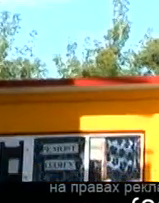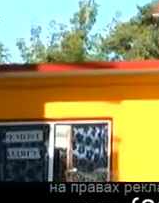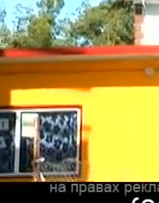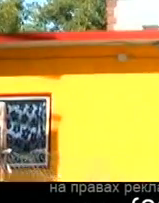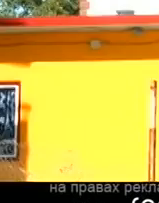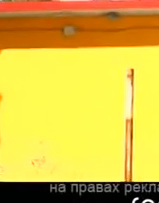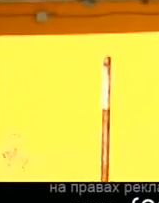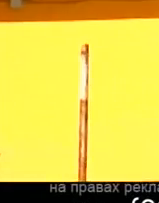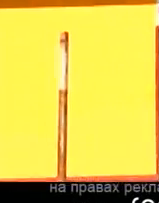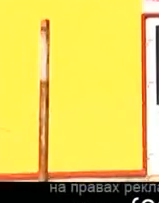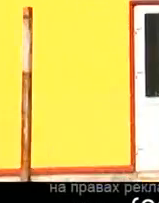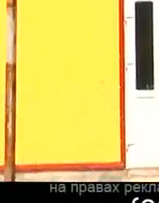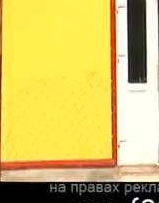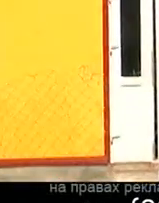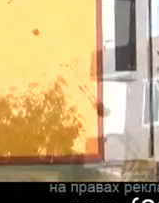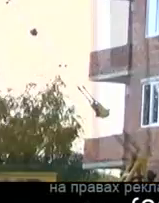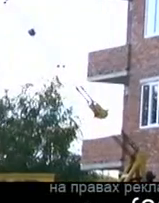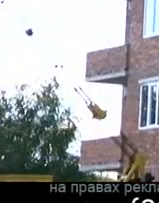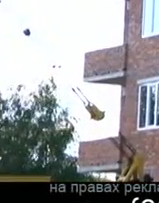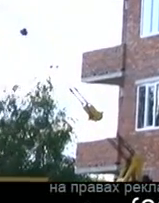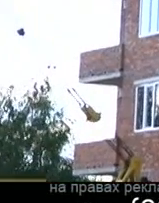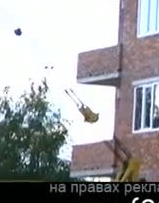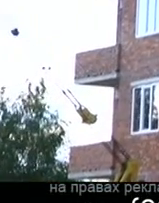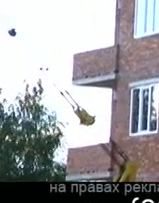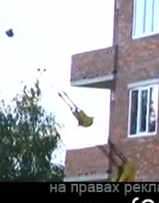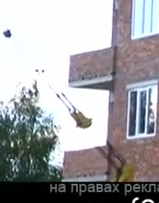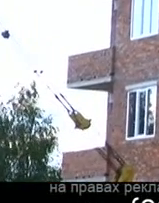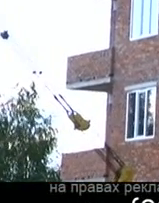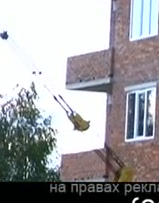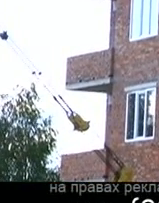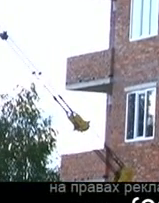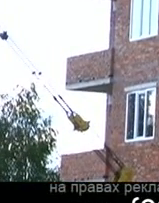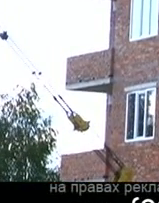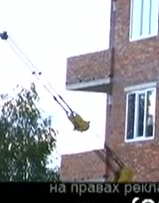порталі вже розпочалися. Також ви можете придбати квартиру при бажанні в розкрочку.